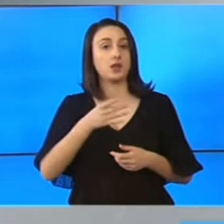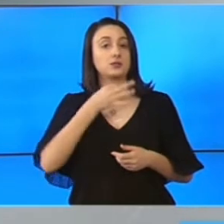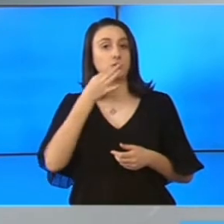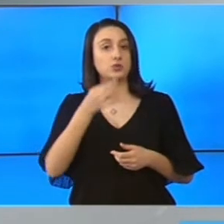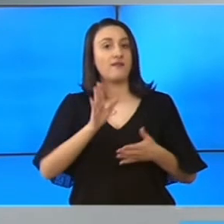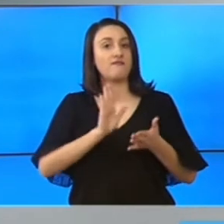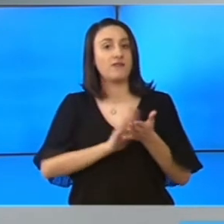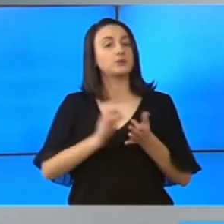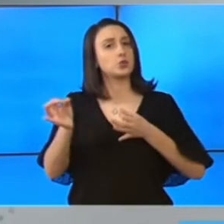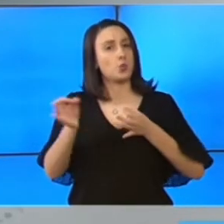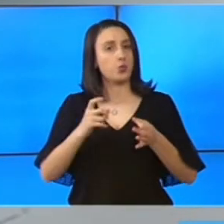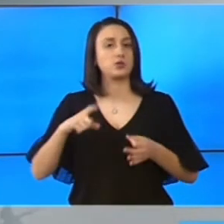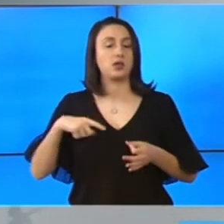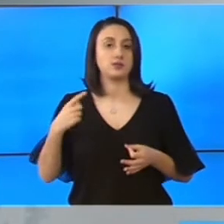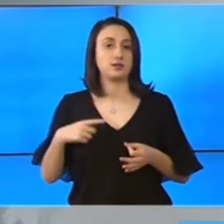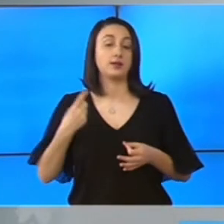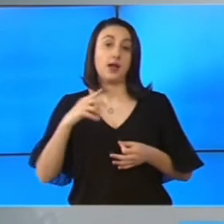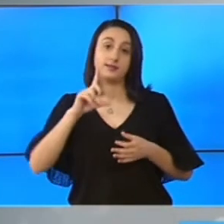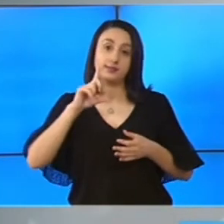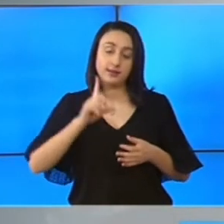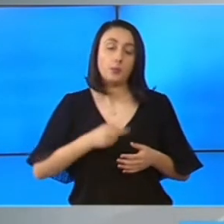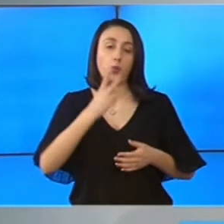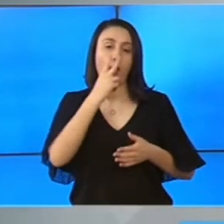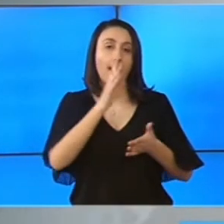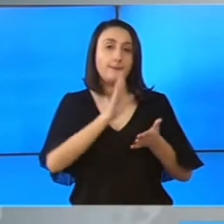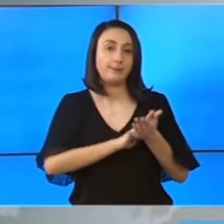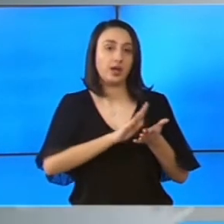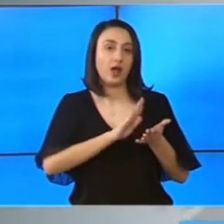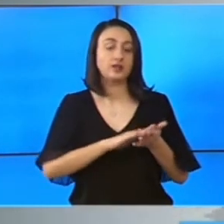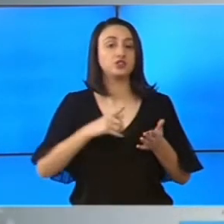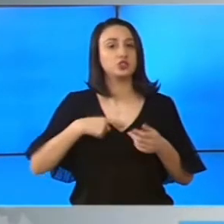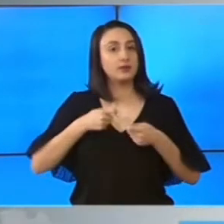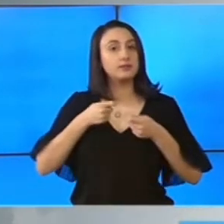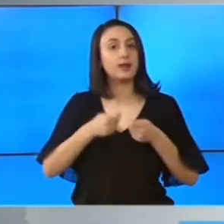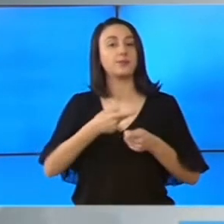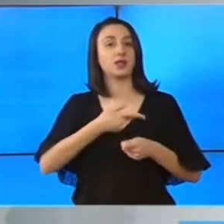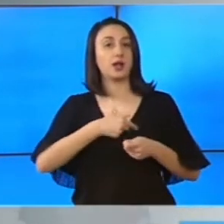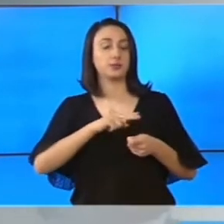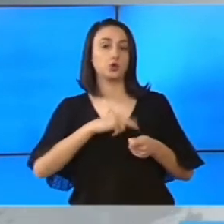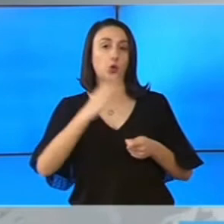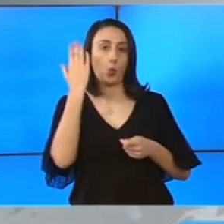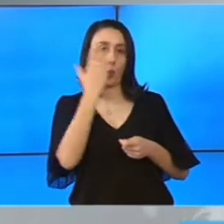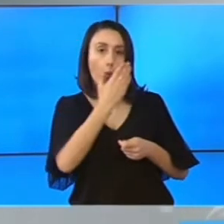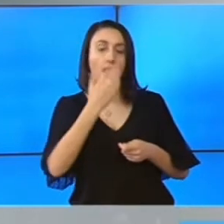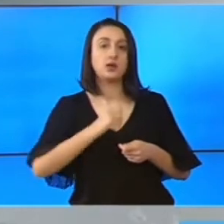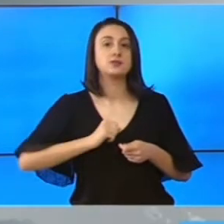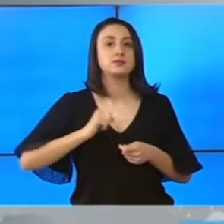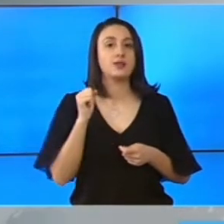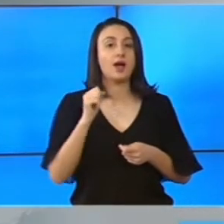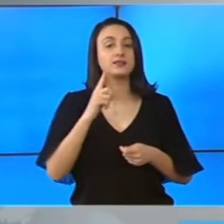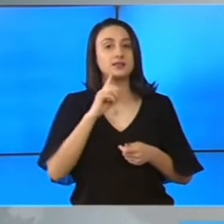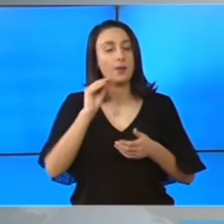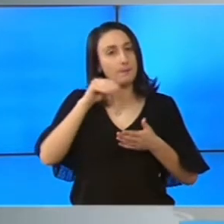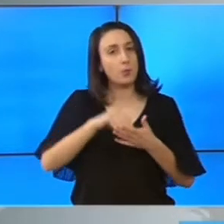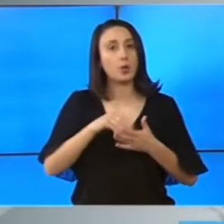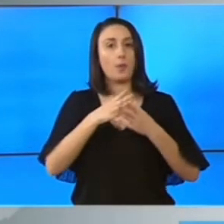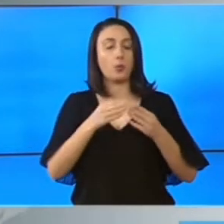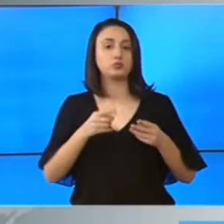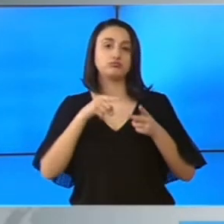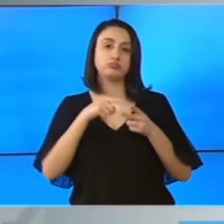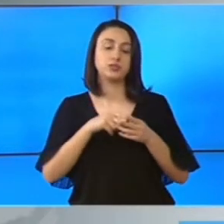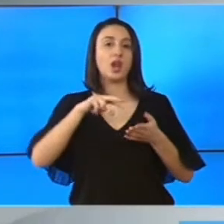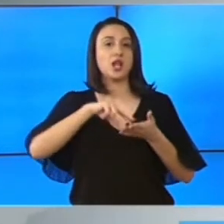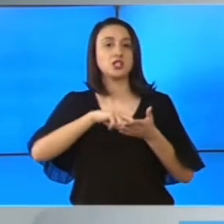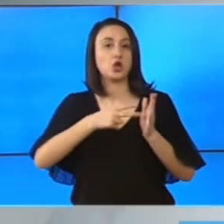faptul că soluții există, doar că trebuie și aplicate și îi îndeamnă pe reprezentanții școlilor din mediul rural să pună mai mult accent pe